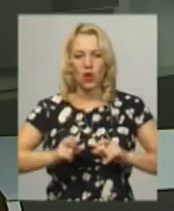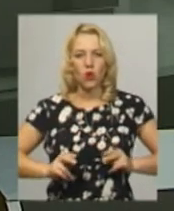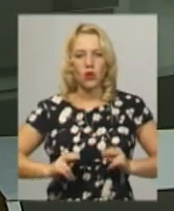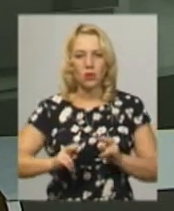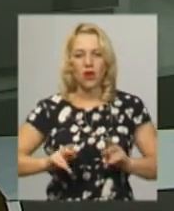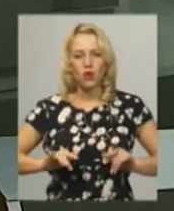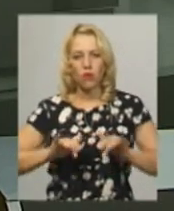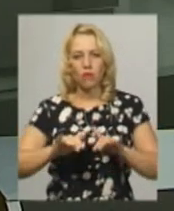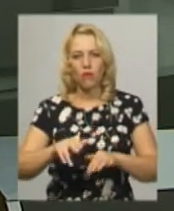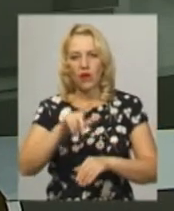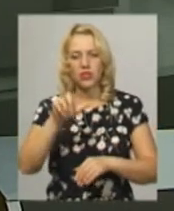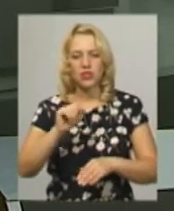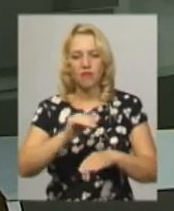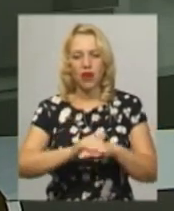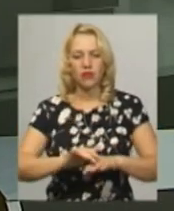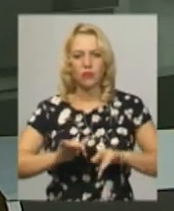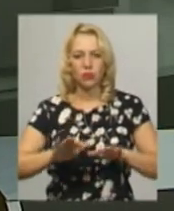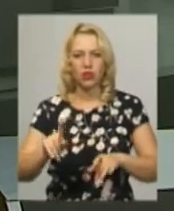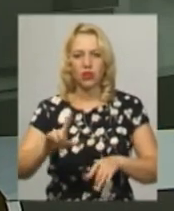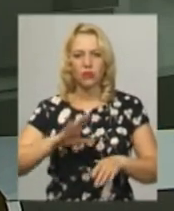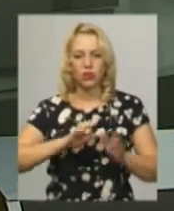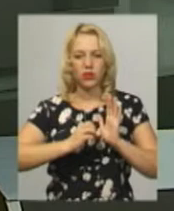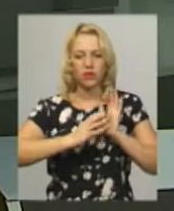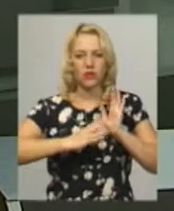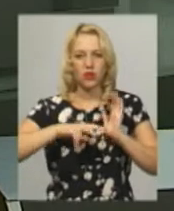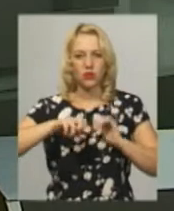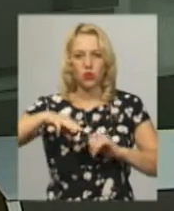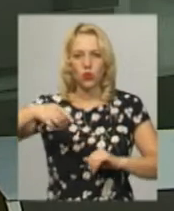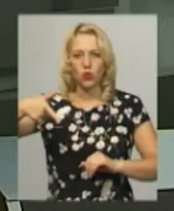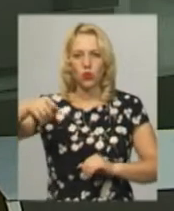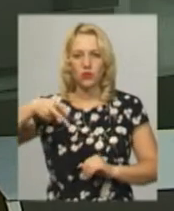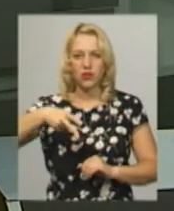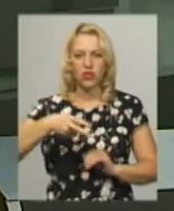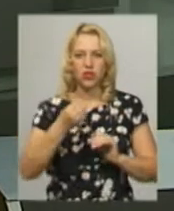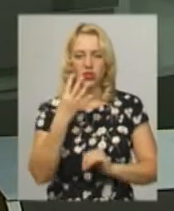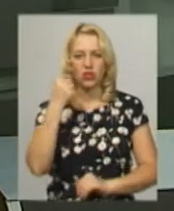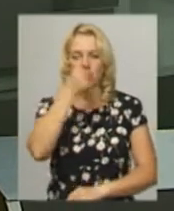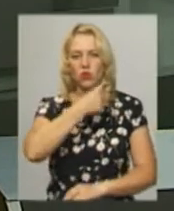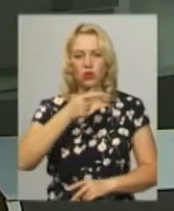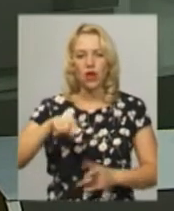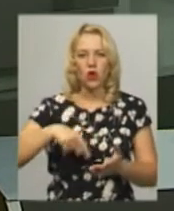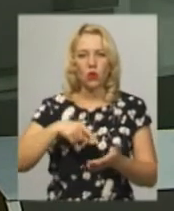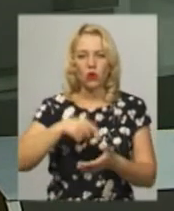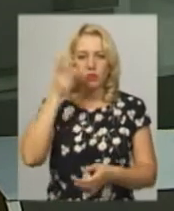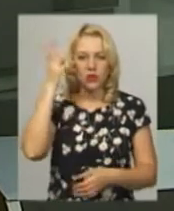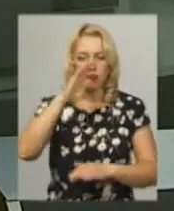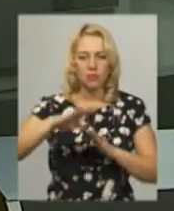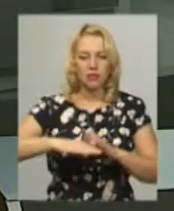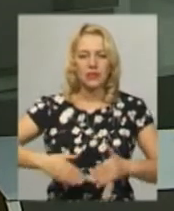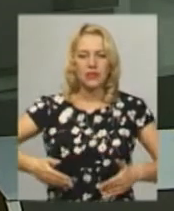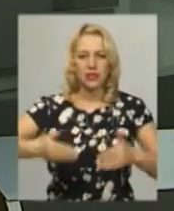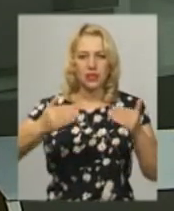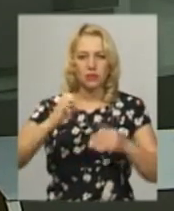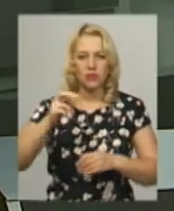провадженні за фактом події, які мали місце 19 лютого 2014 року в Хмельницькому. Тоді під стінами управління